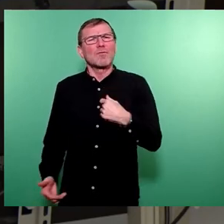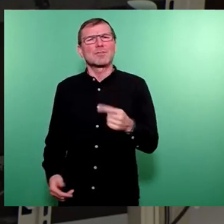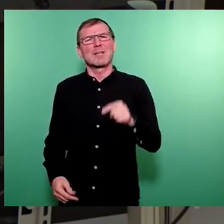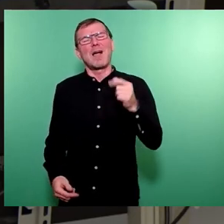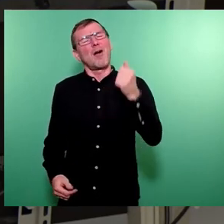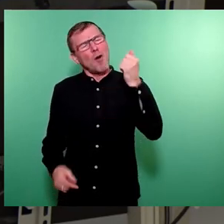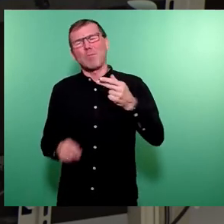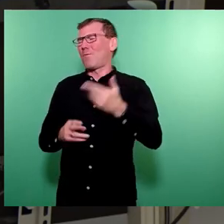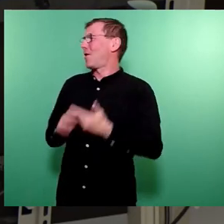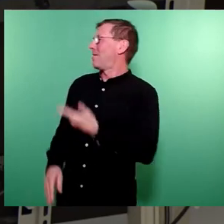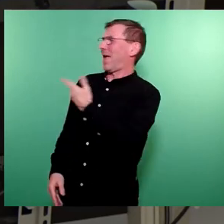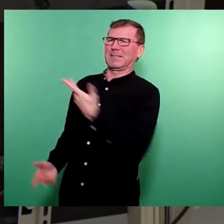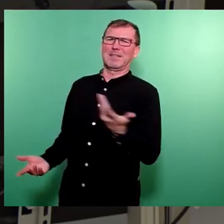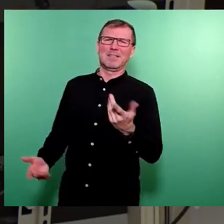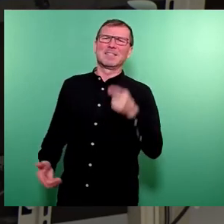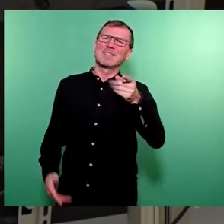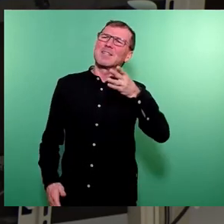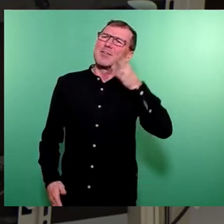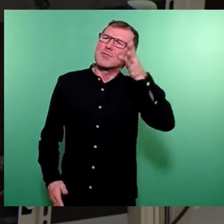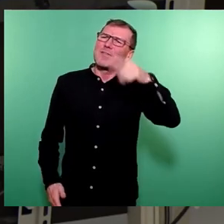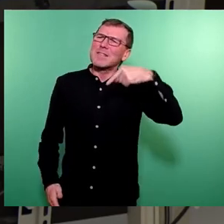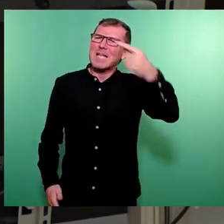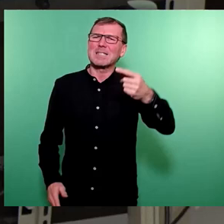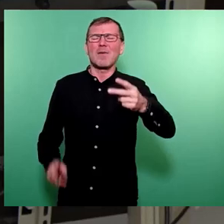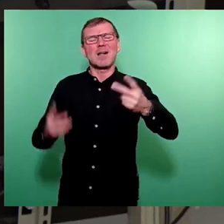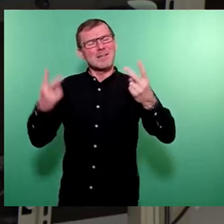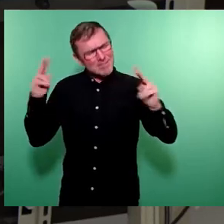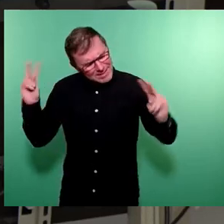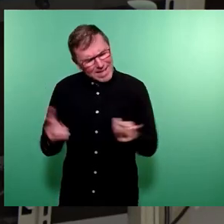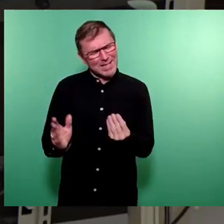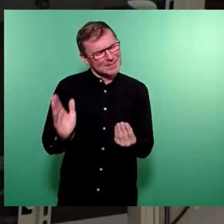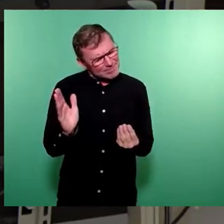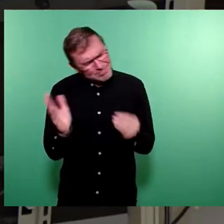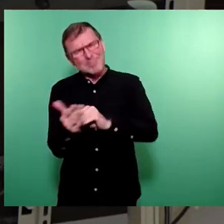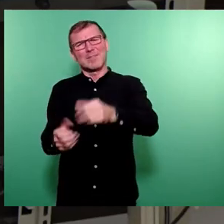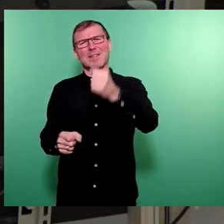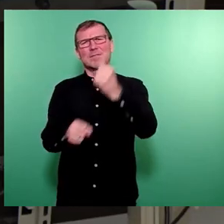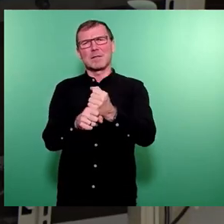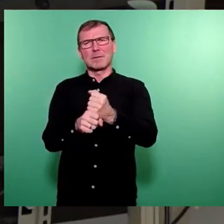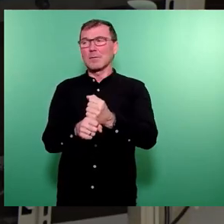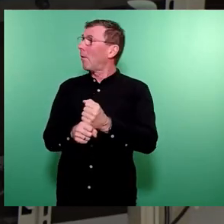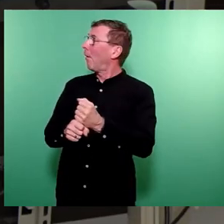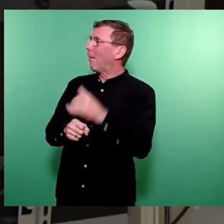Oberbürgermeister, dass das das nächste Mal von vornherein drinsteht. Ist er gar nicht da? er ist da.